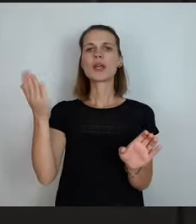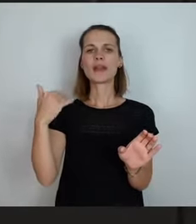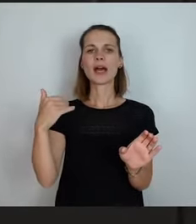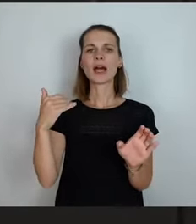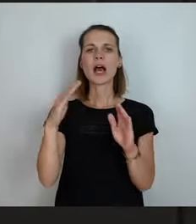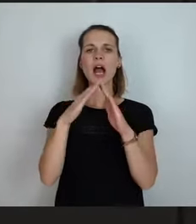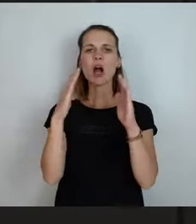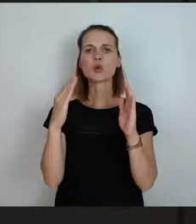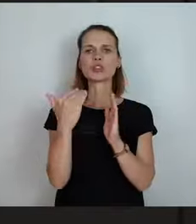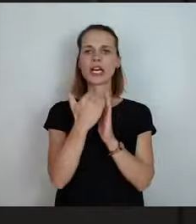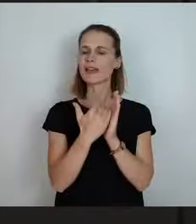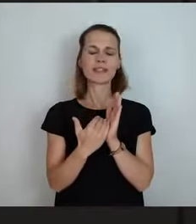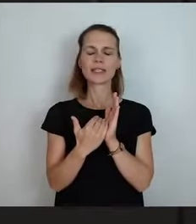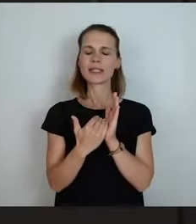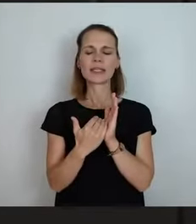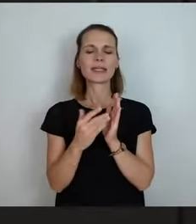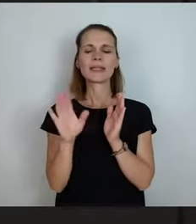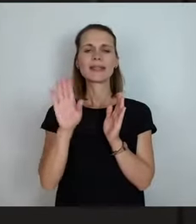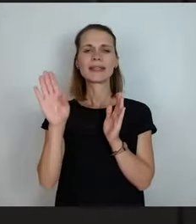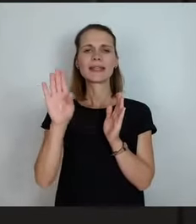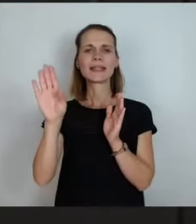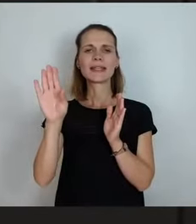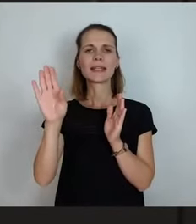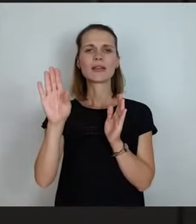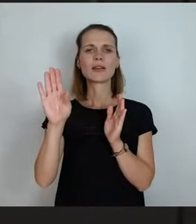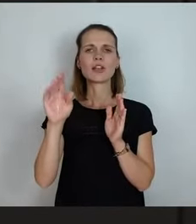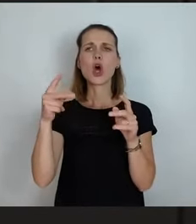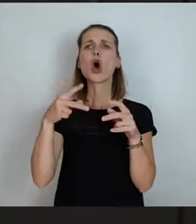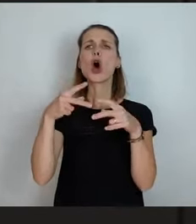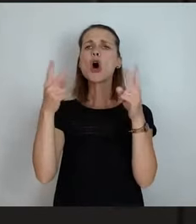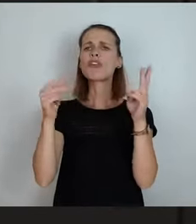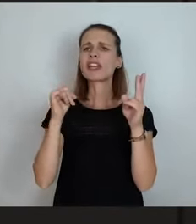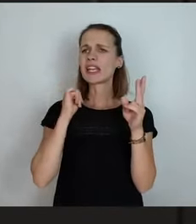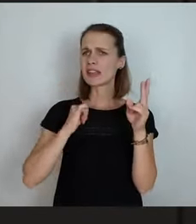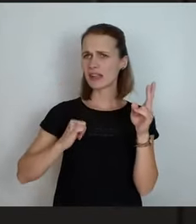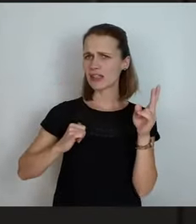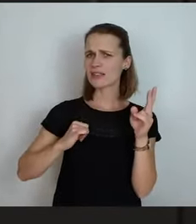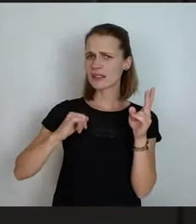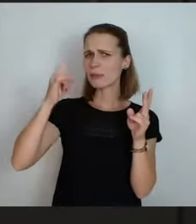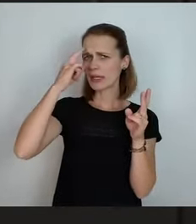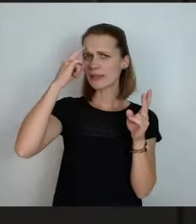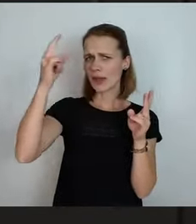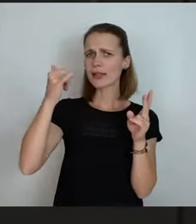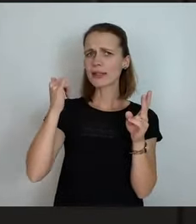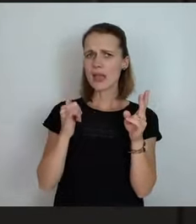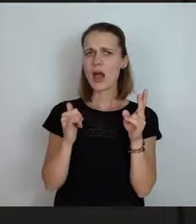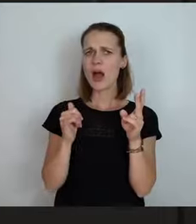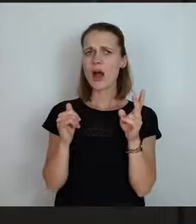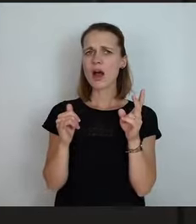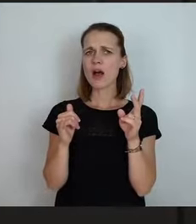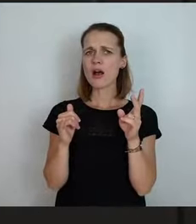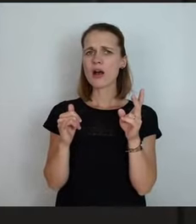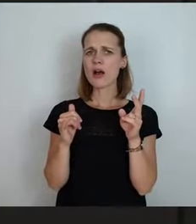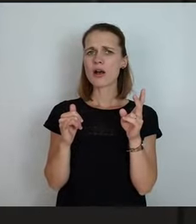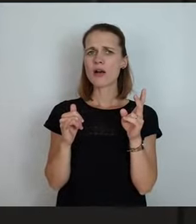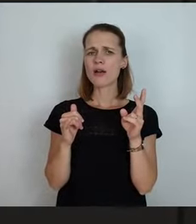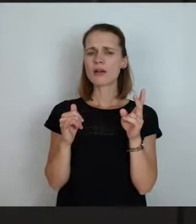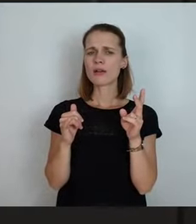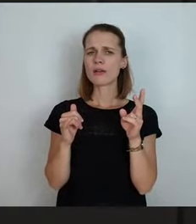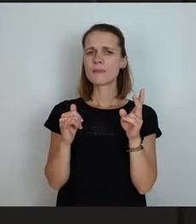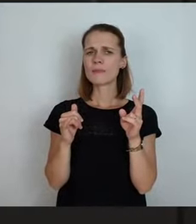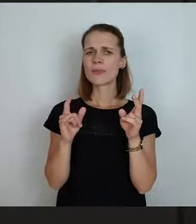nein. Tarif, nee, öffentlicher Dienst, dachte ich. Ja, öffentlicher Dienst, genau. Und